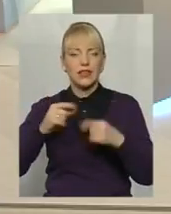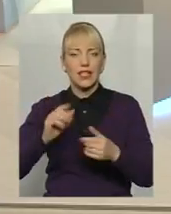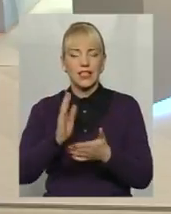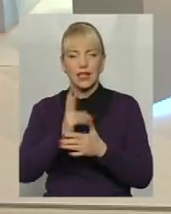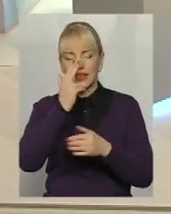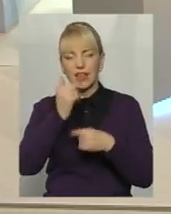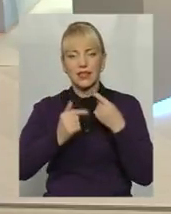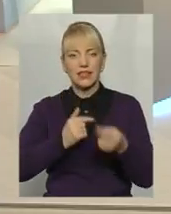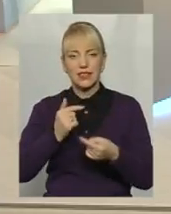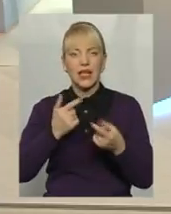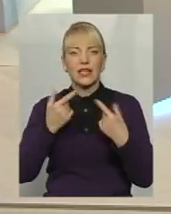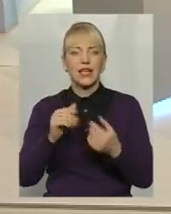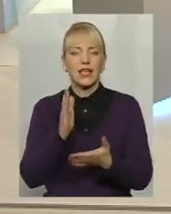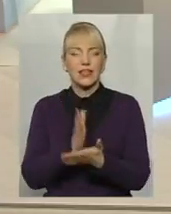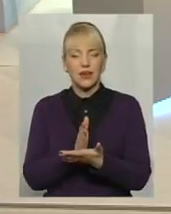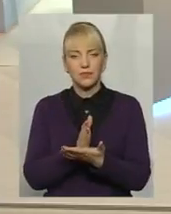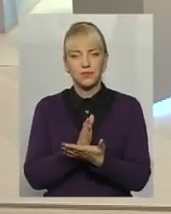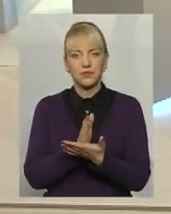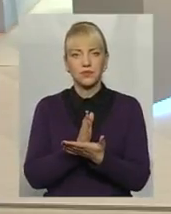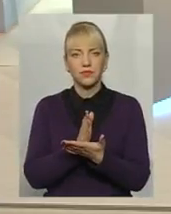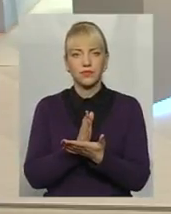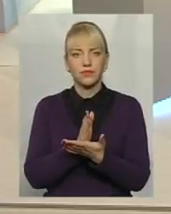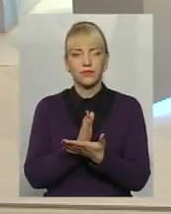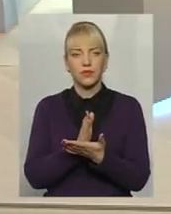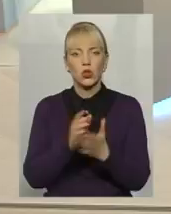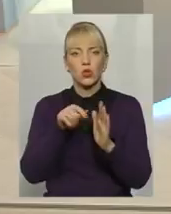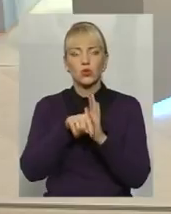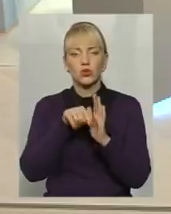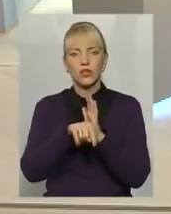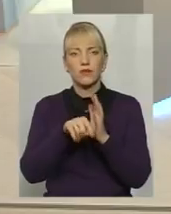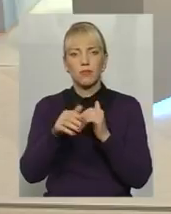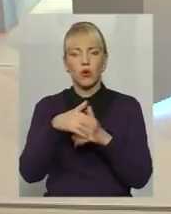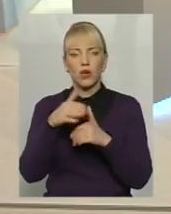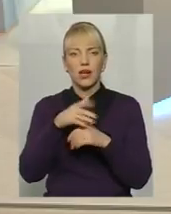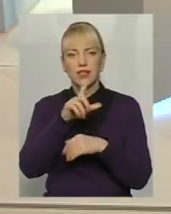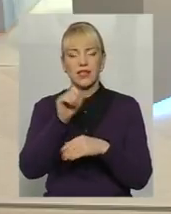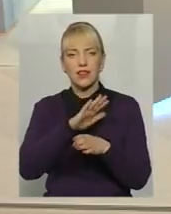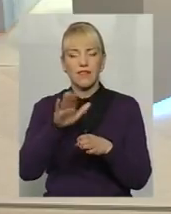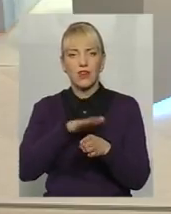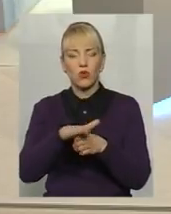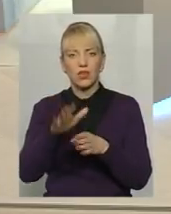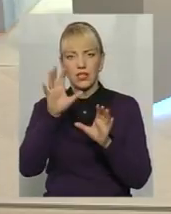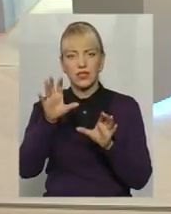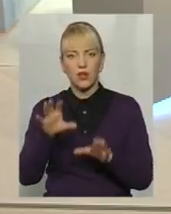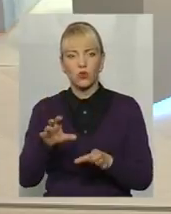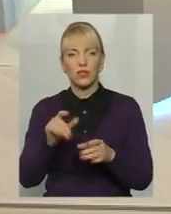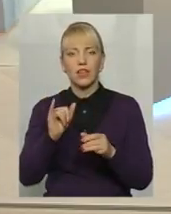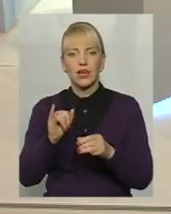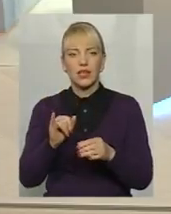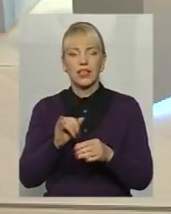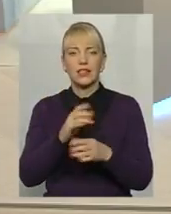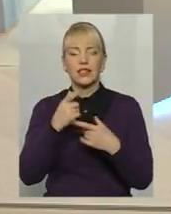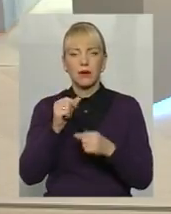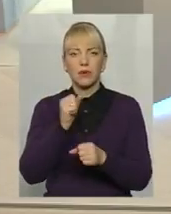традиції, де є суттєві покарання за невиконання законів і де